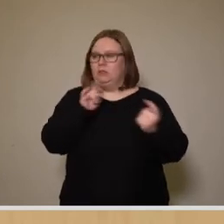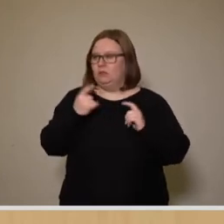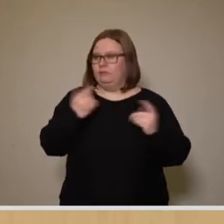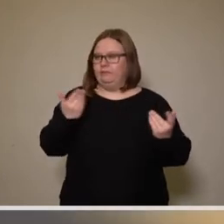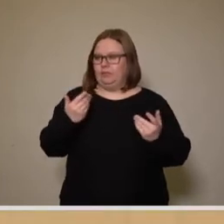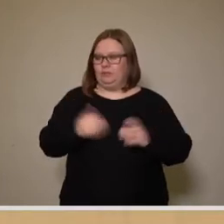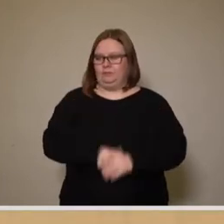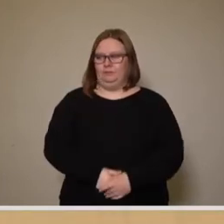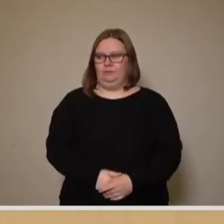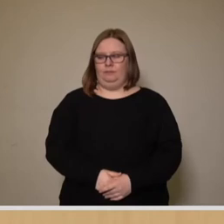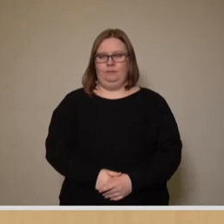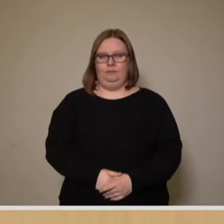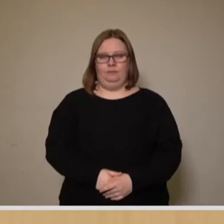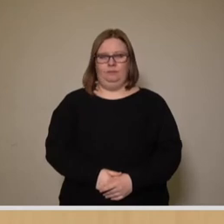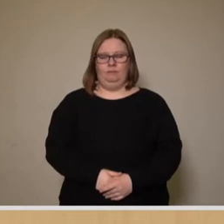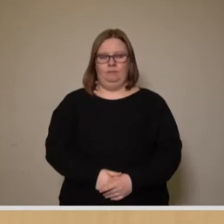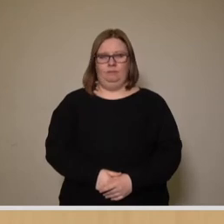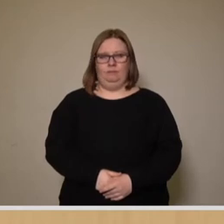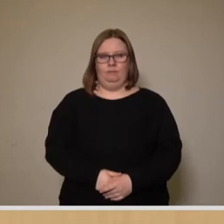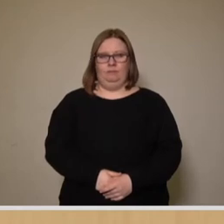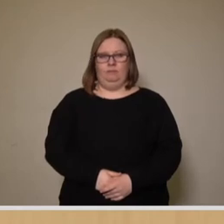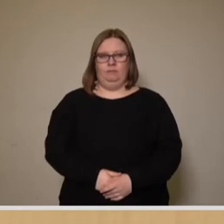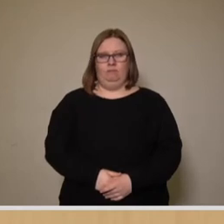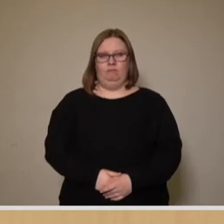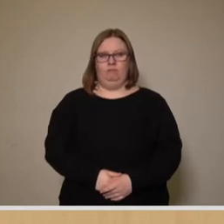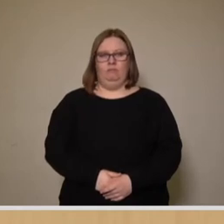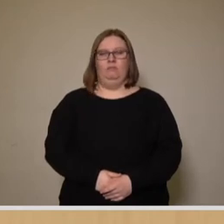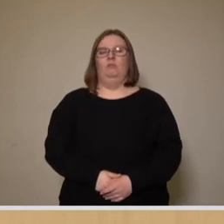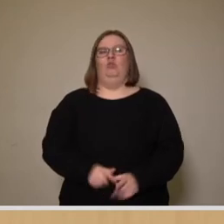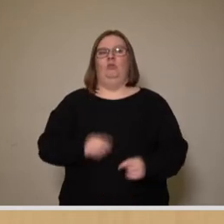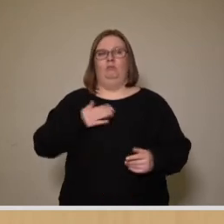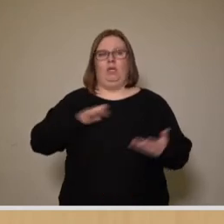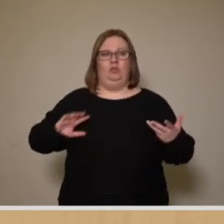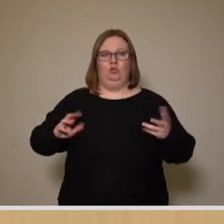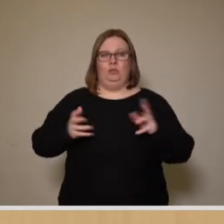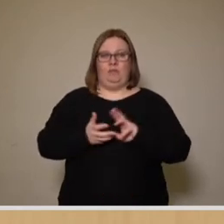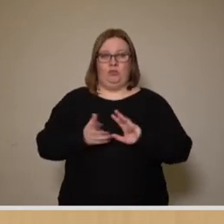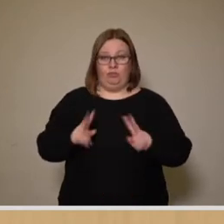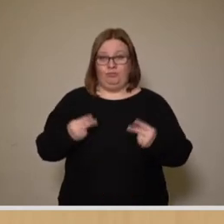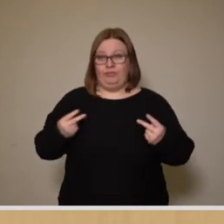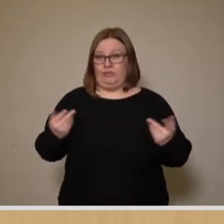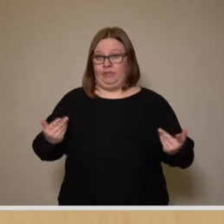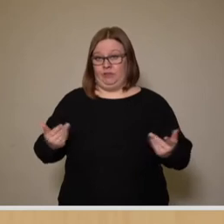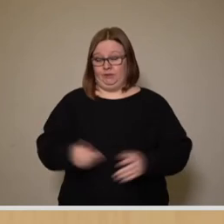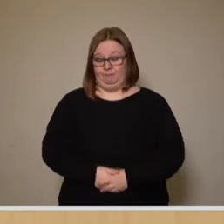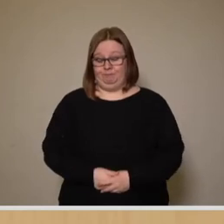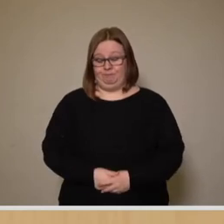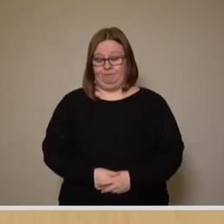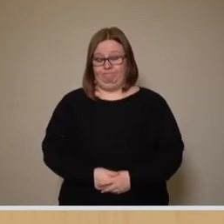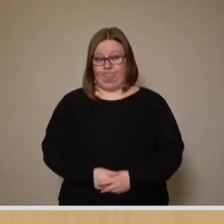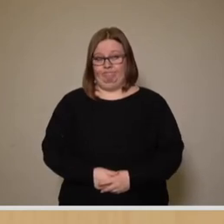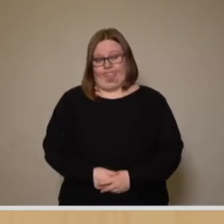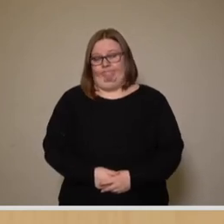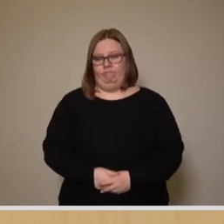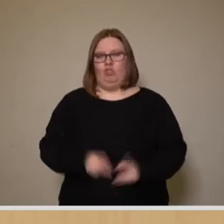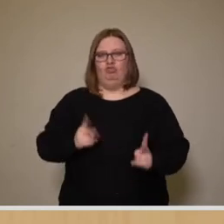reden. So, ich komme zu meiner Zusammenfassung. Was ist wichtig? Die Stadt sollte sich schämen,